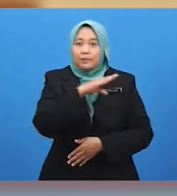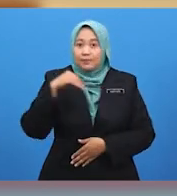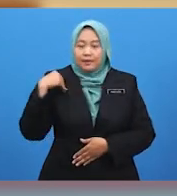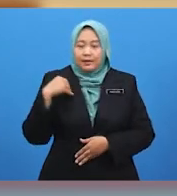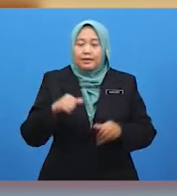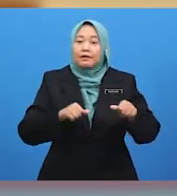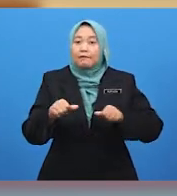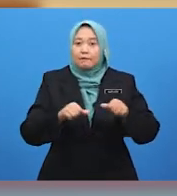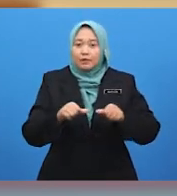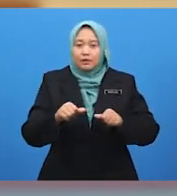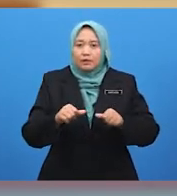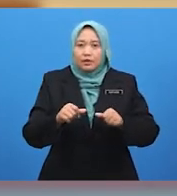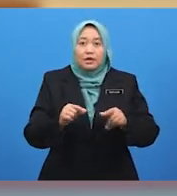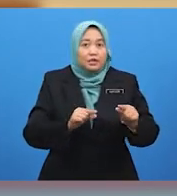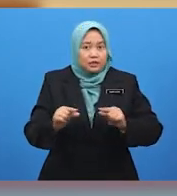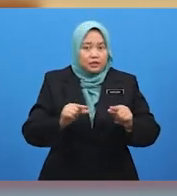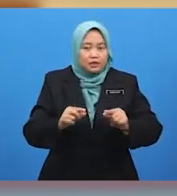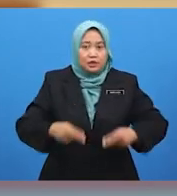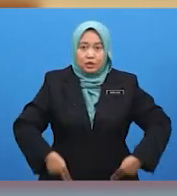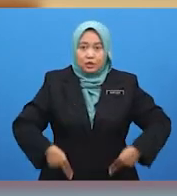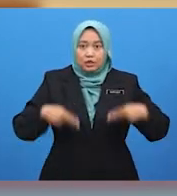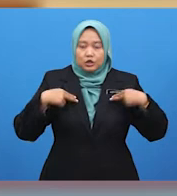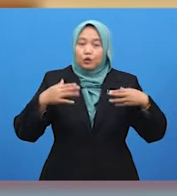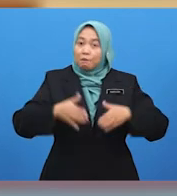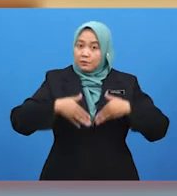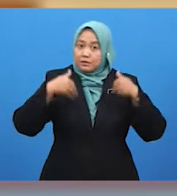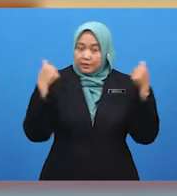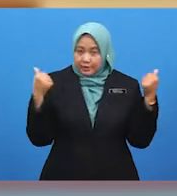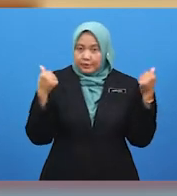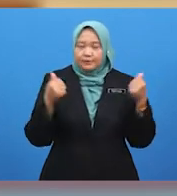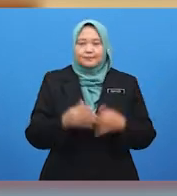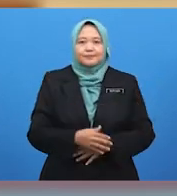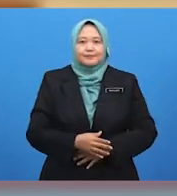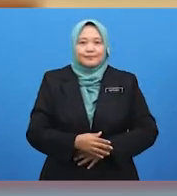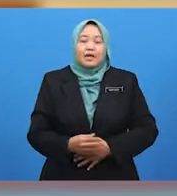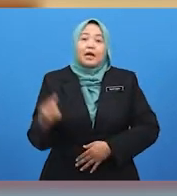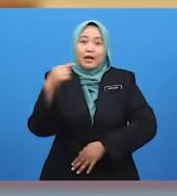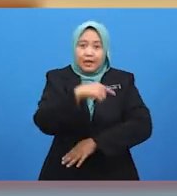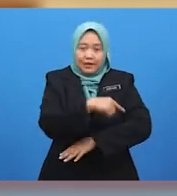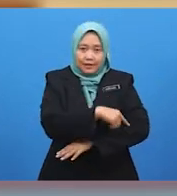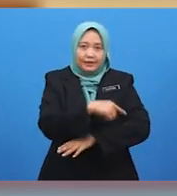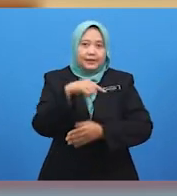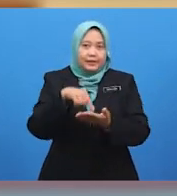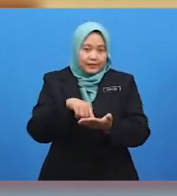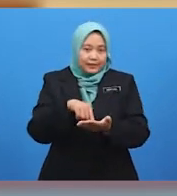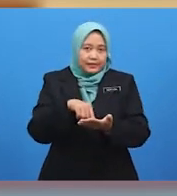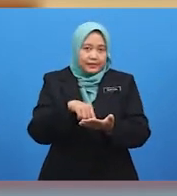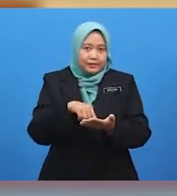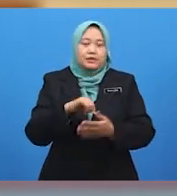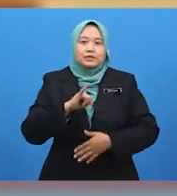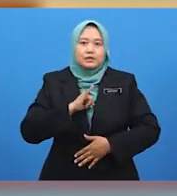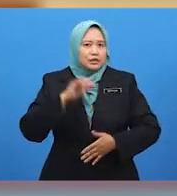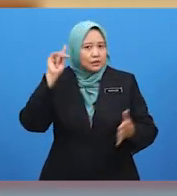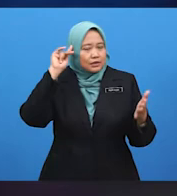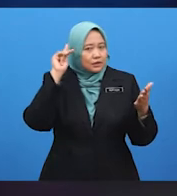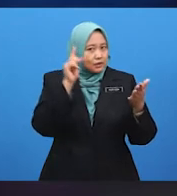sehat. Murid-murid, hari ini Cikgu hendak memperkenalkan seorang rakan